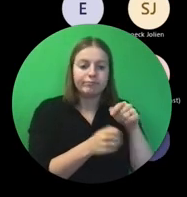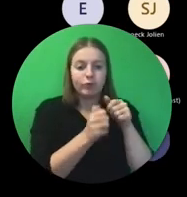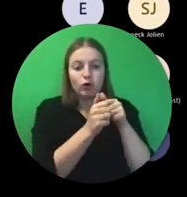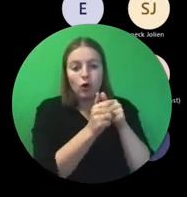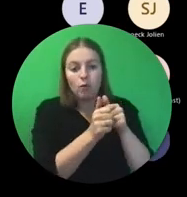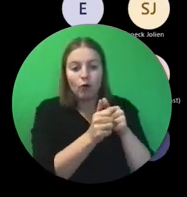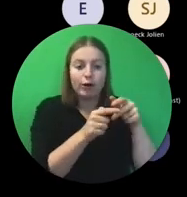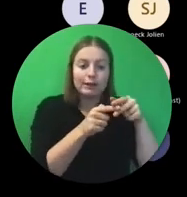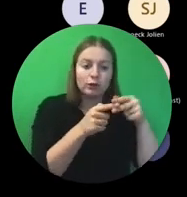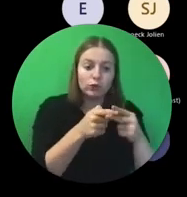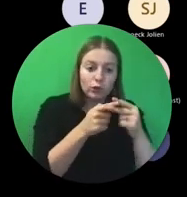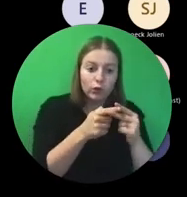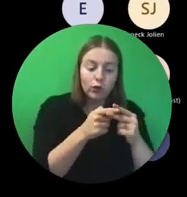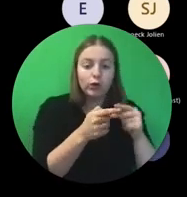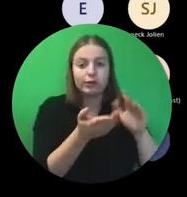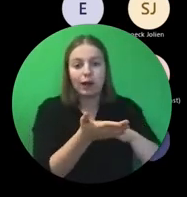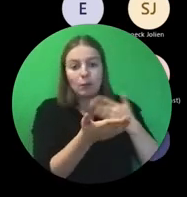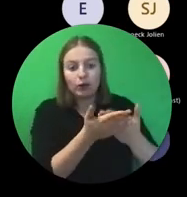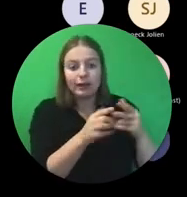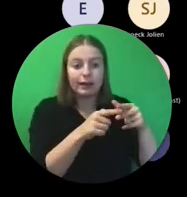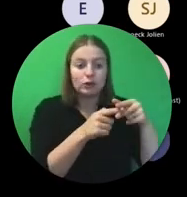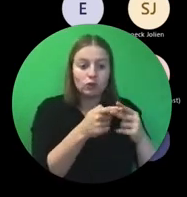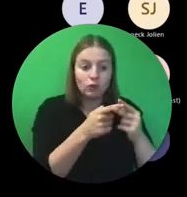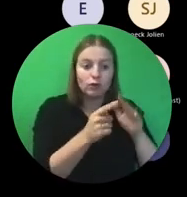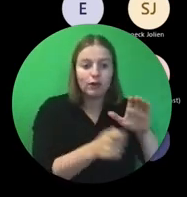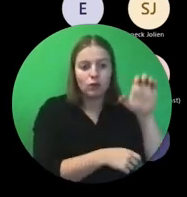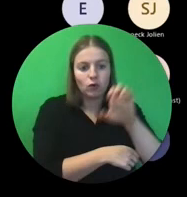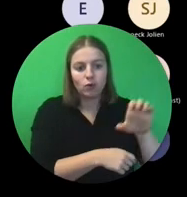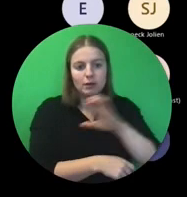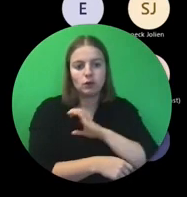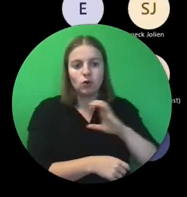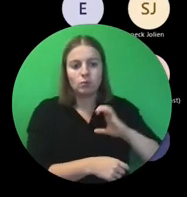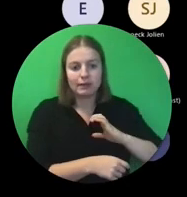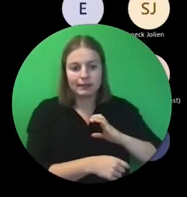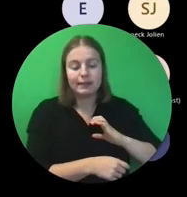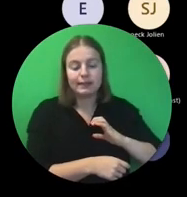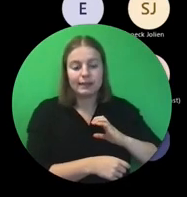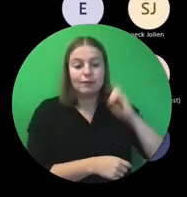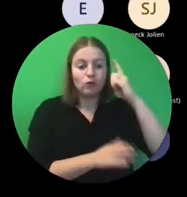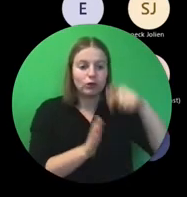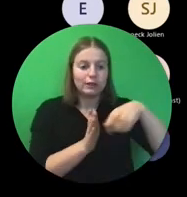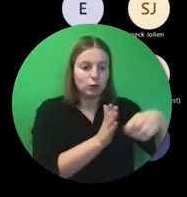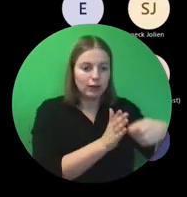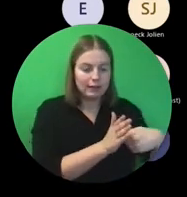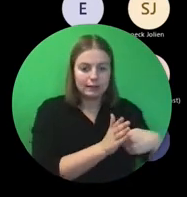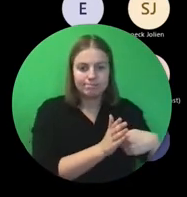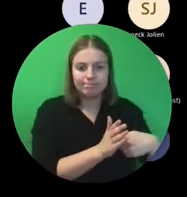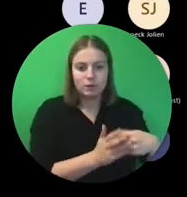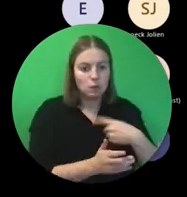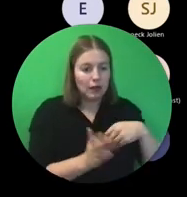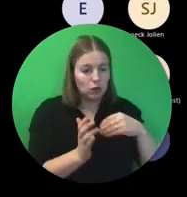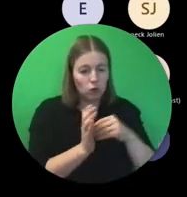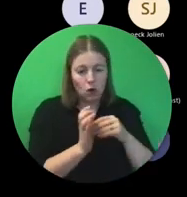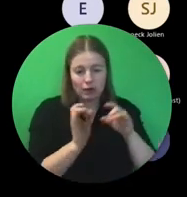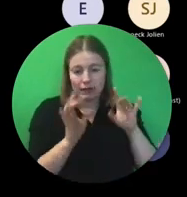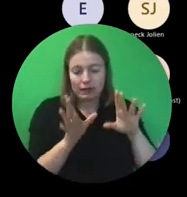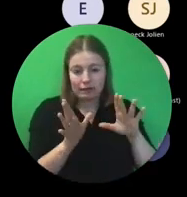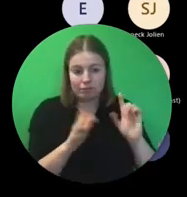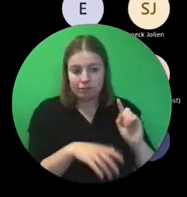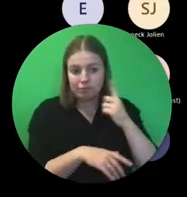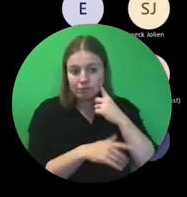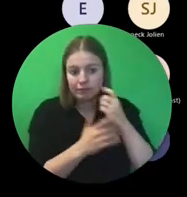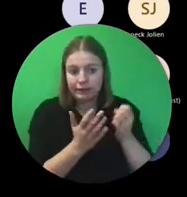tool, rapporteringstool van de Europese Commissie voor de projecten. Daar hebben we eigenlijk nog nauwelijks nieuws van.